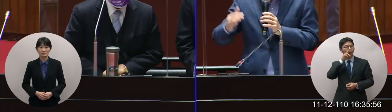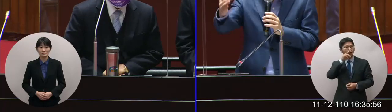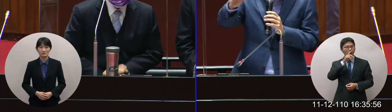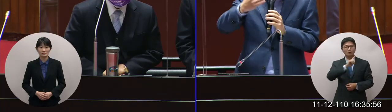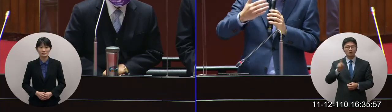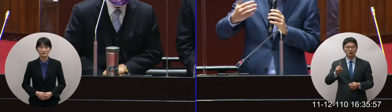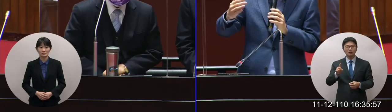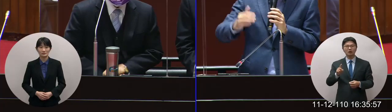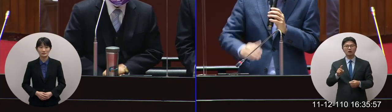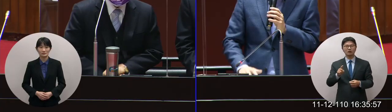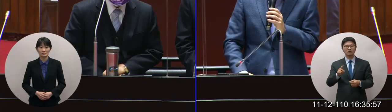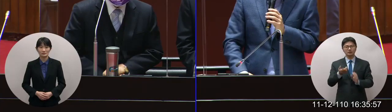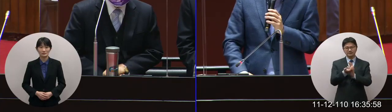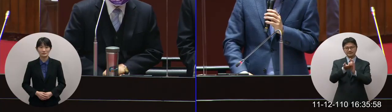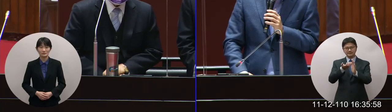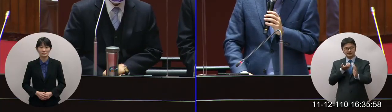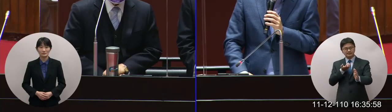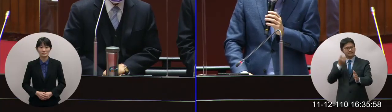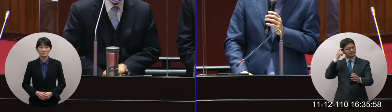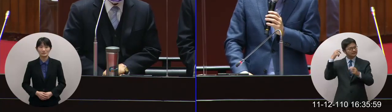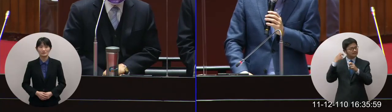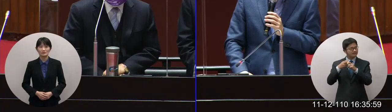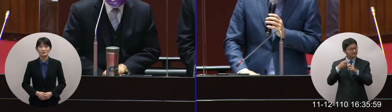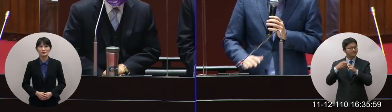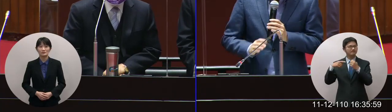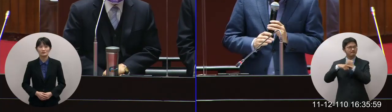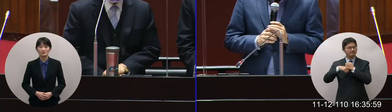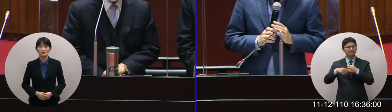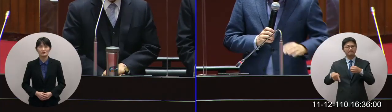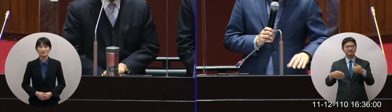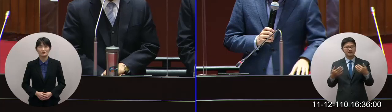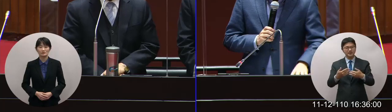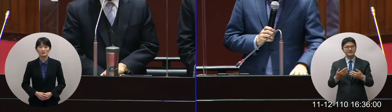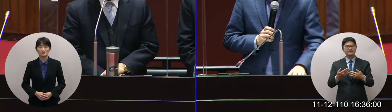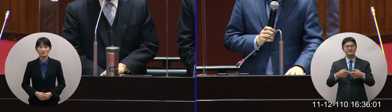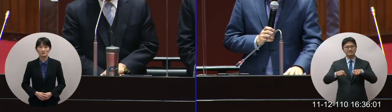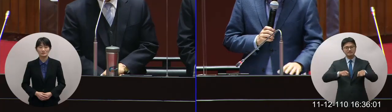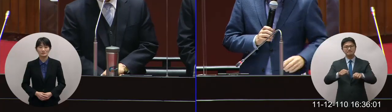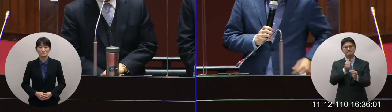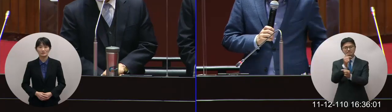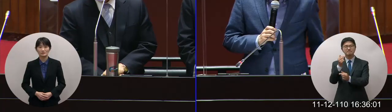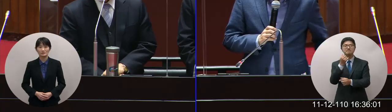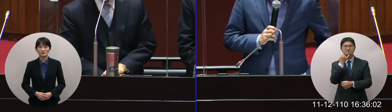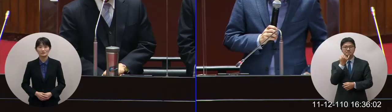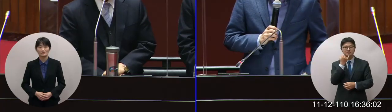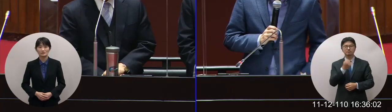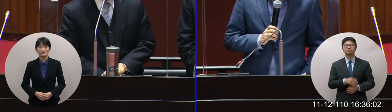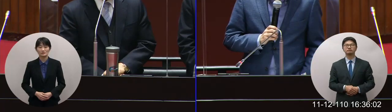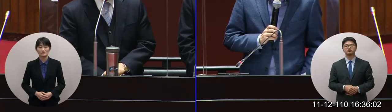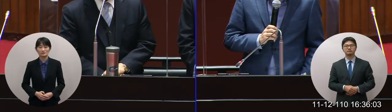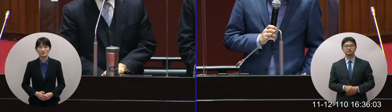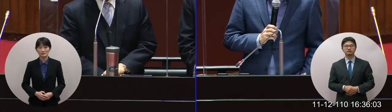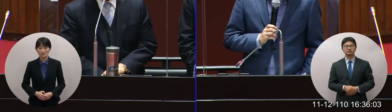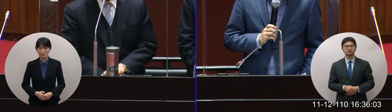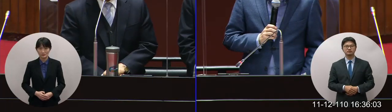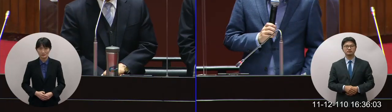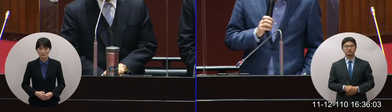誤的部分我們大家來集思廣益超前部署那我在這裡要特別這個這個